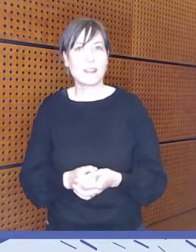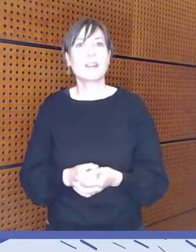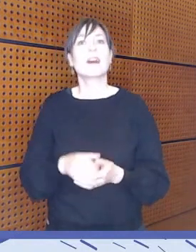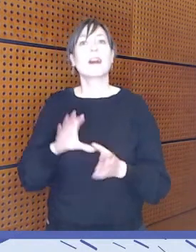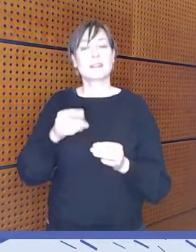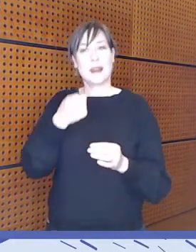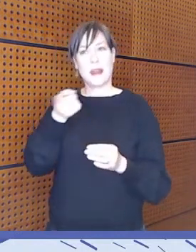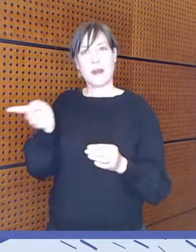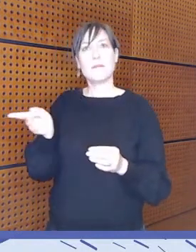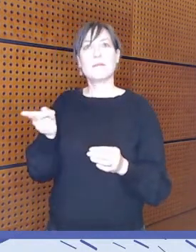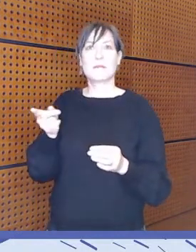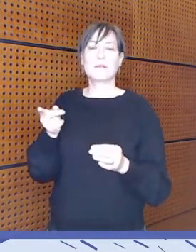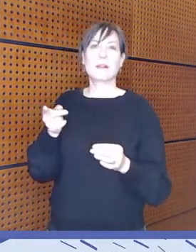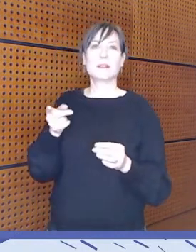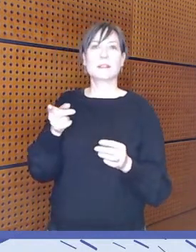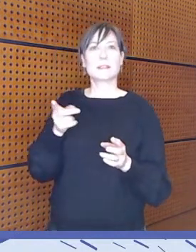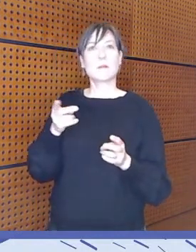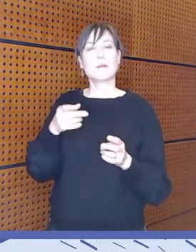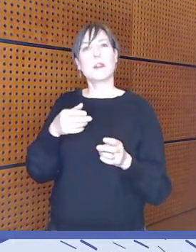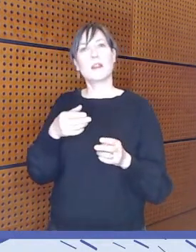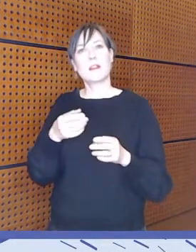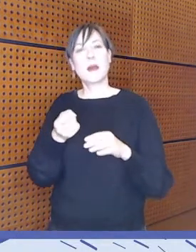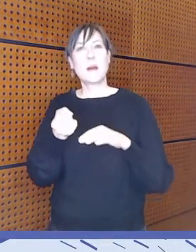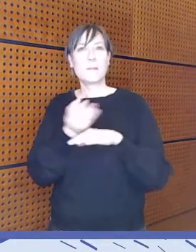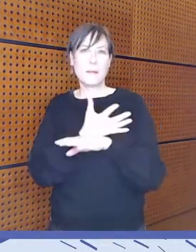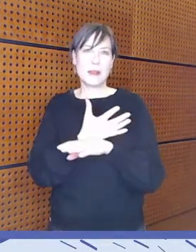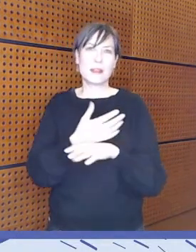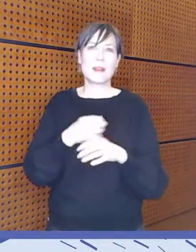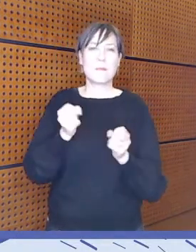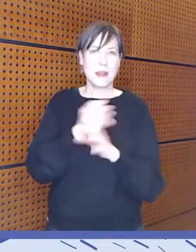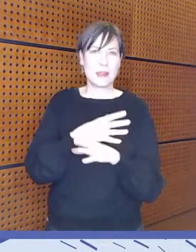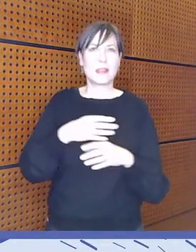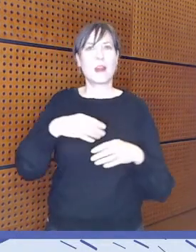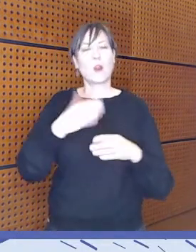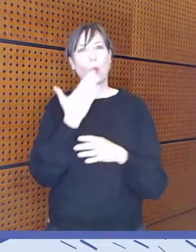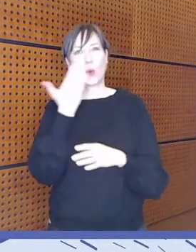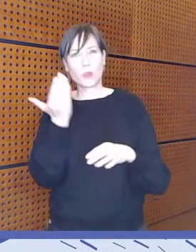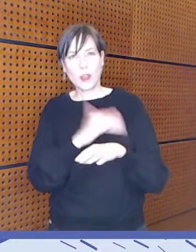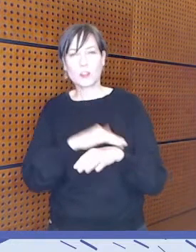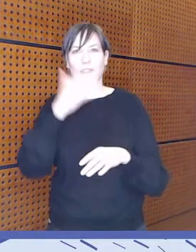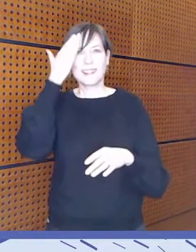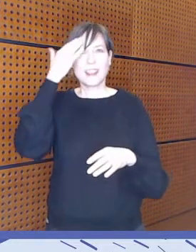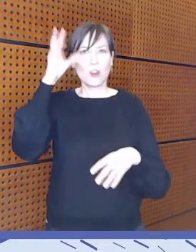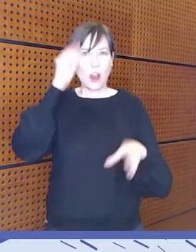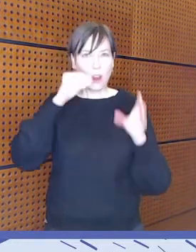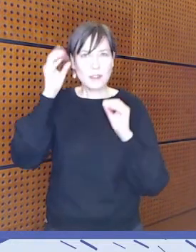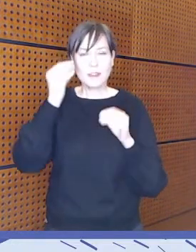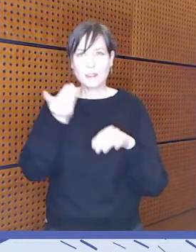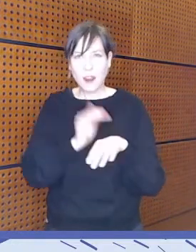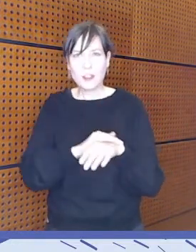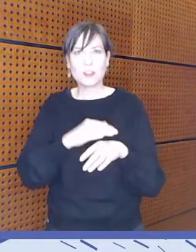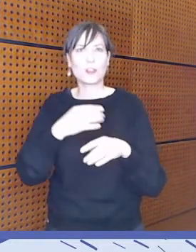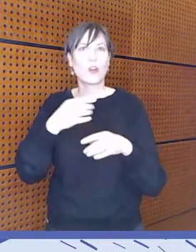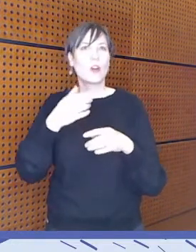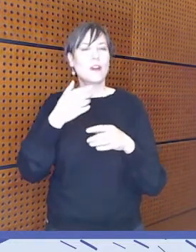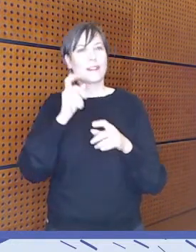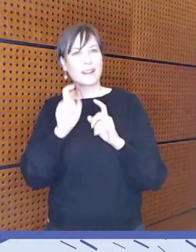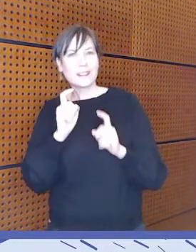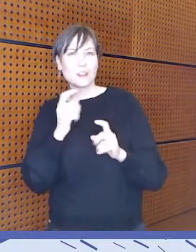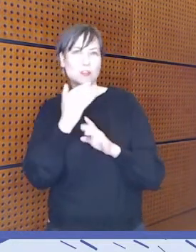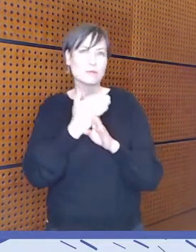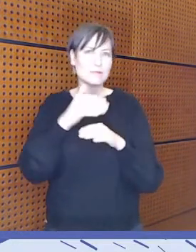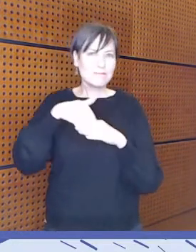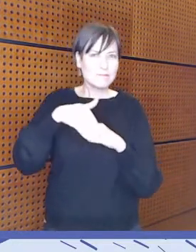juuri mainitussa kriittisessä medialukutaidossa lähteiden arvioinnissa, tiedonhankinnan taidoissa. Ne ovat ne,